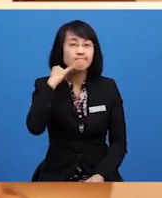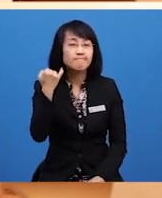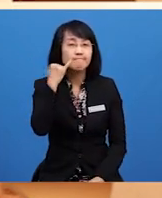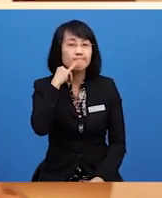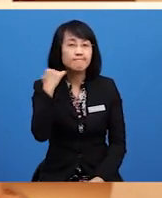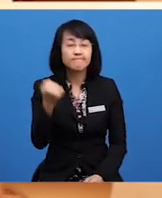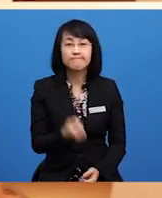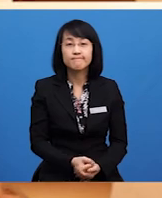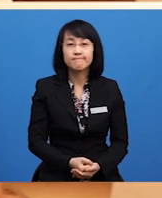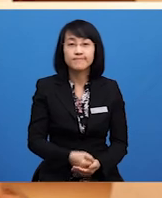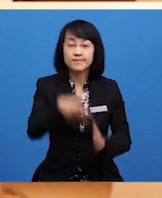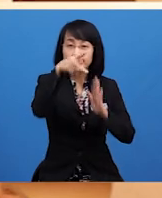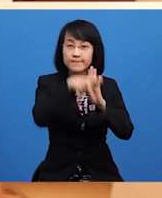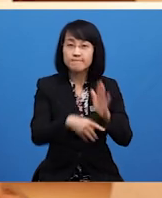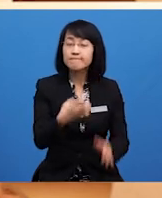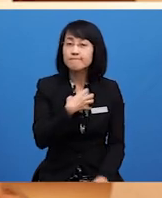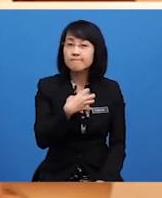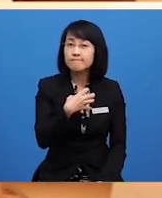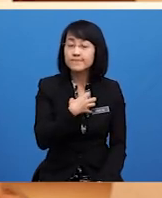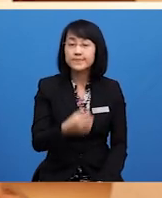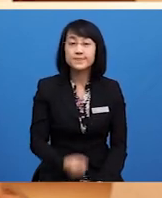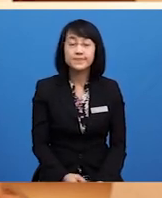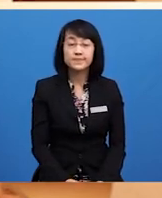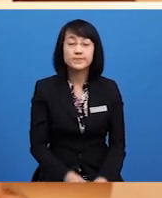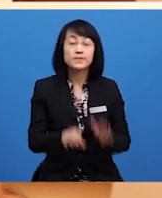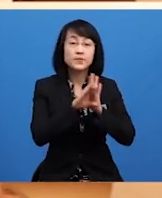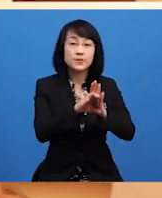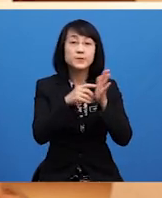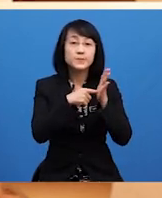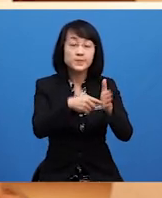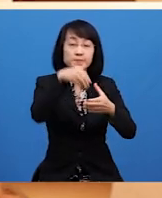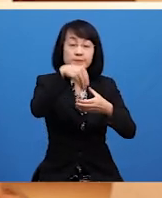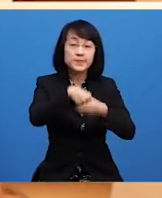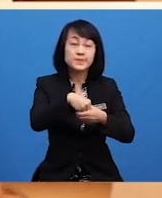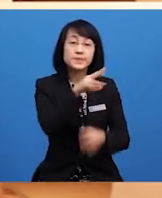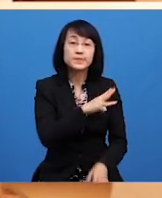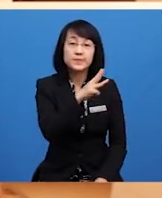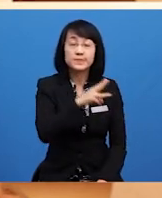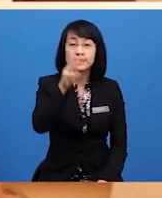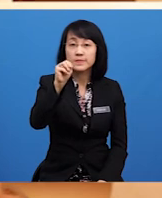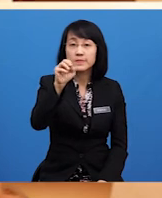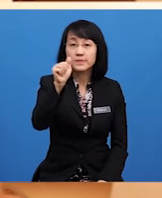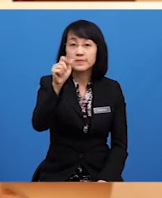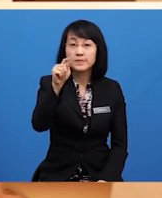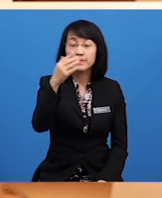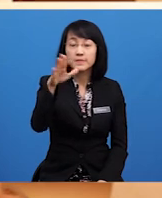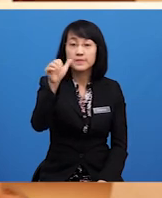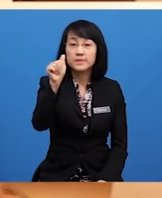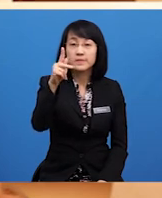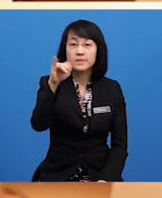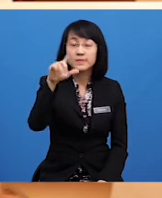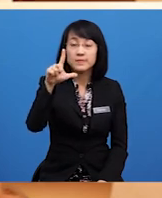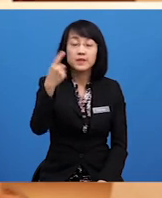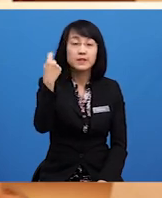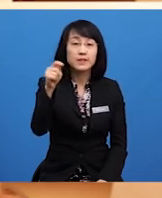Dan pemarah Seperti yang ditunjolkan dalam watak Mak Akil Dalam teks